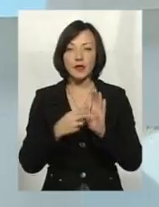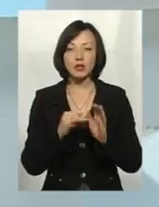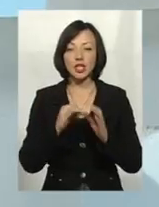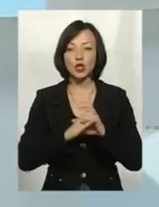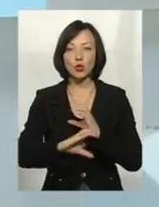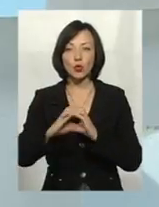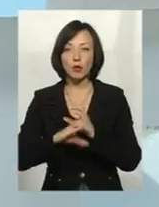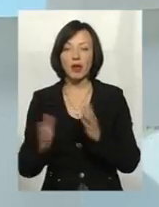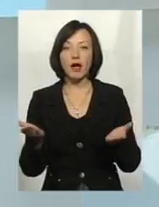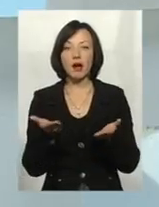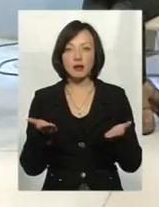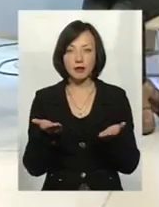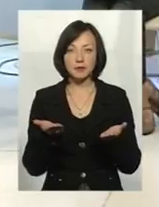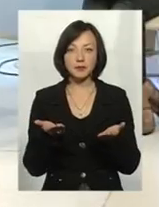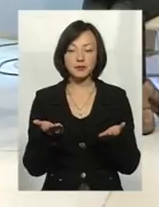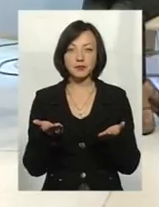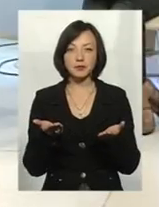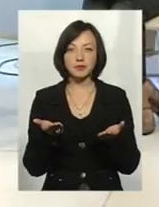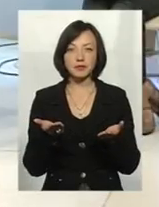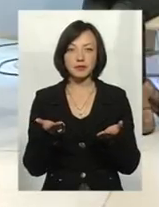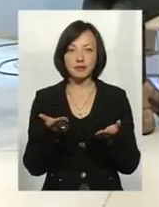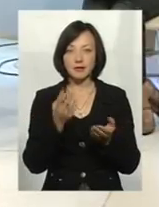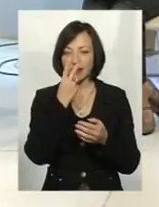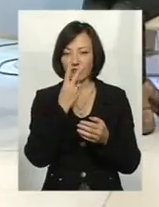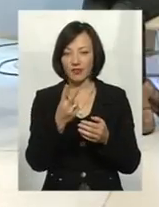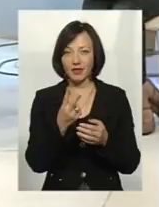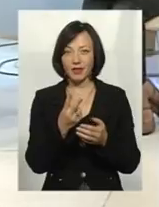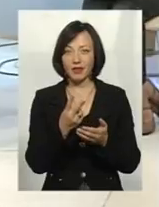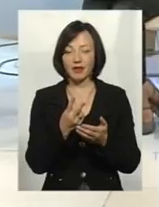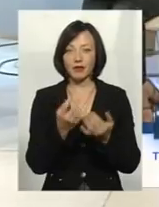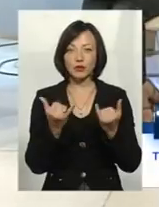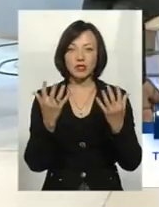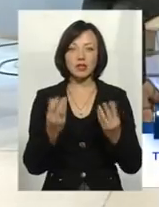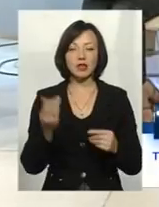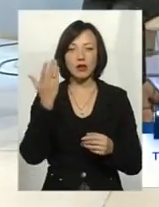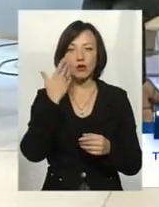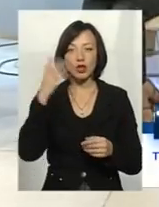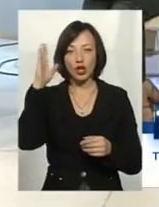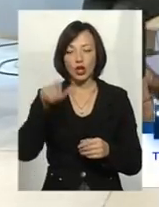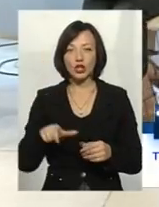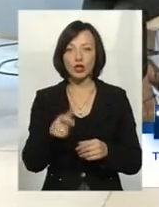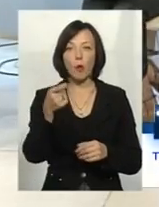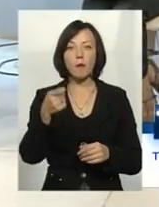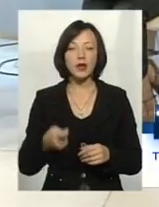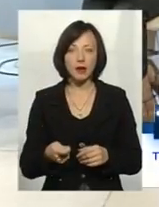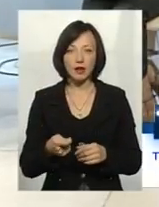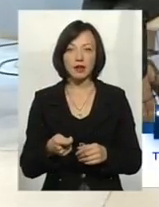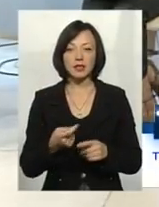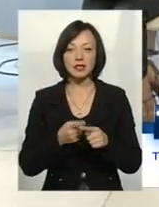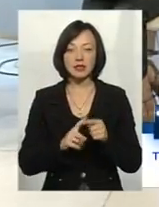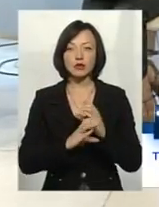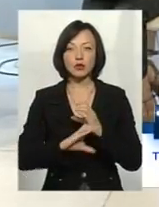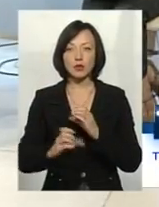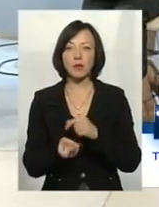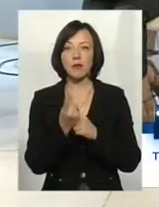ті труби, які стерчать зараз на сьогоднішній день, коли річка обмідліла, якраз ці труби всі ці